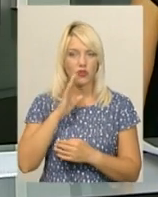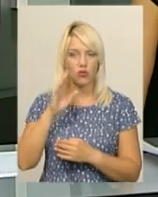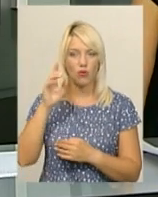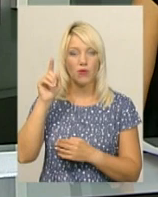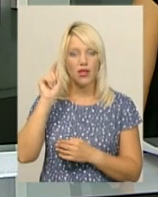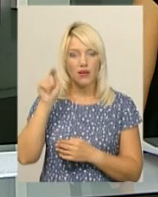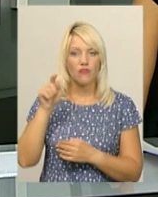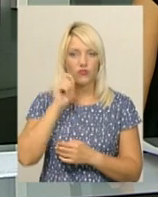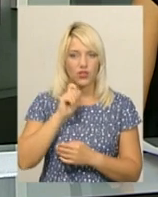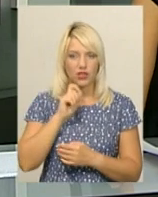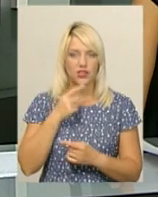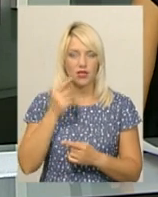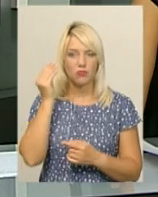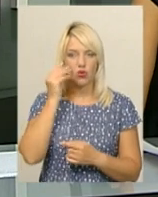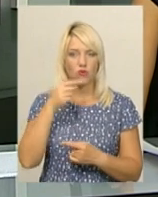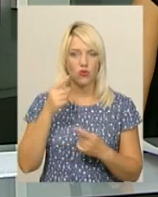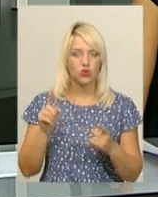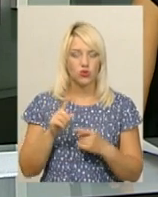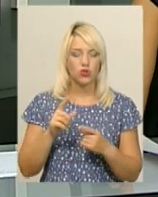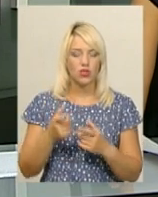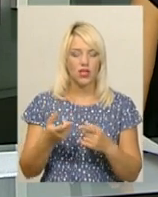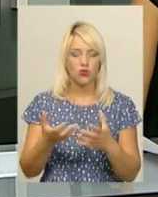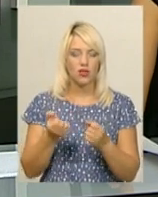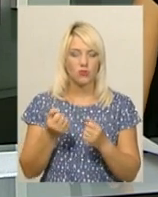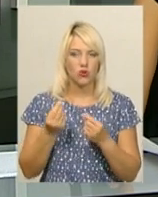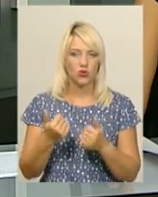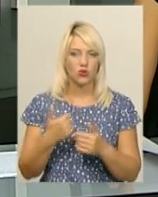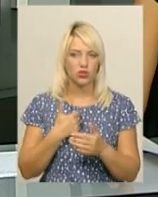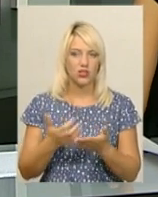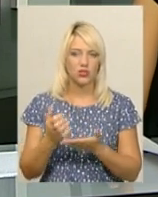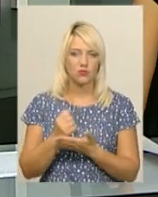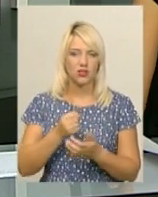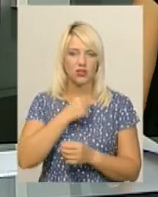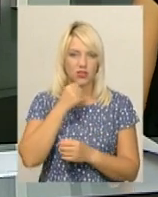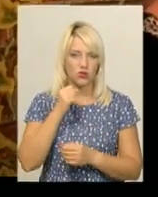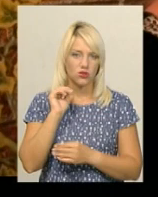Підозрювана каже, що на отриманні гроші хотіла зібрати старшу дитину до школи.